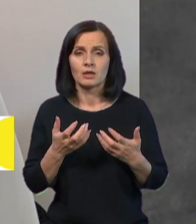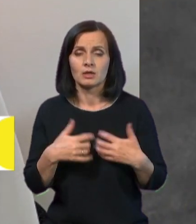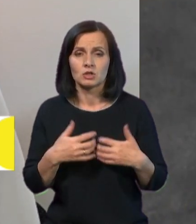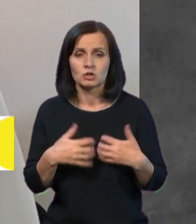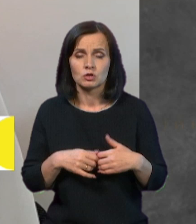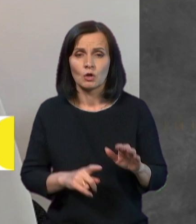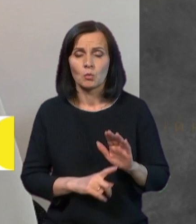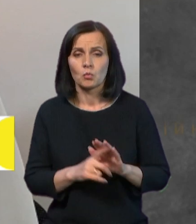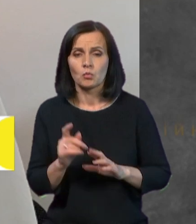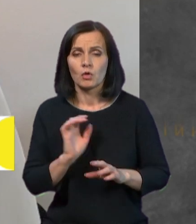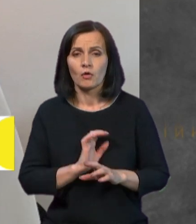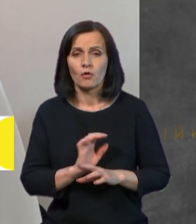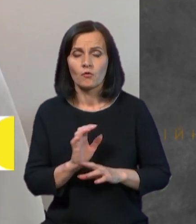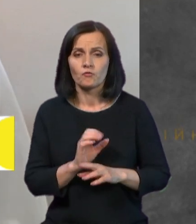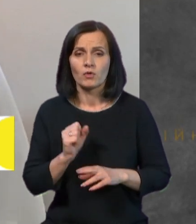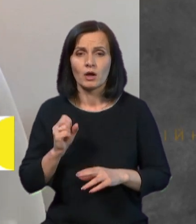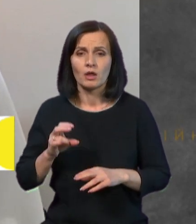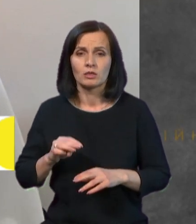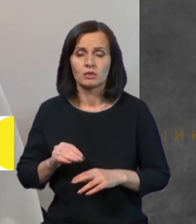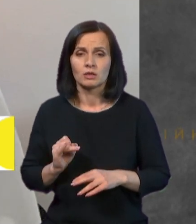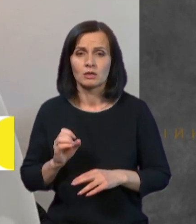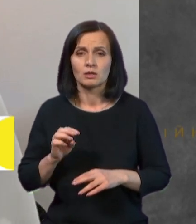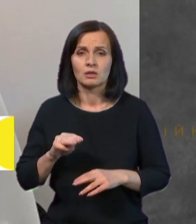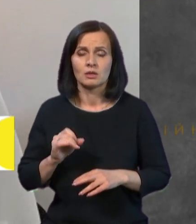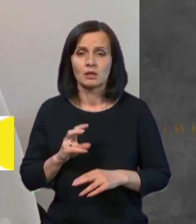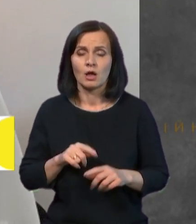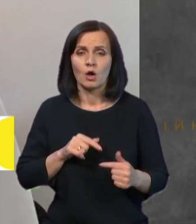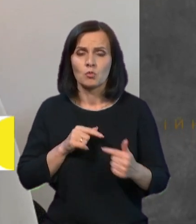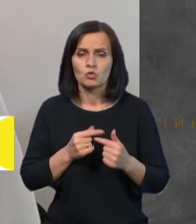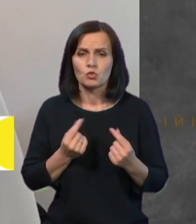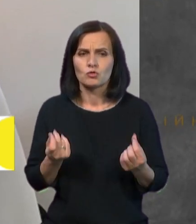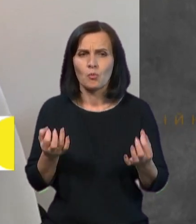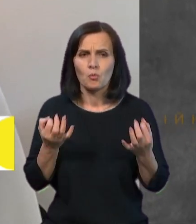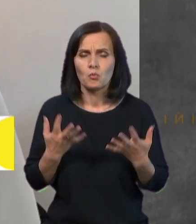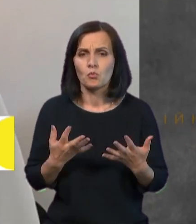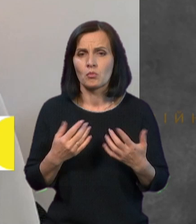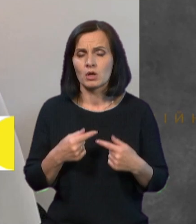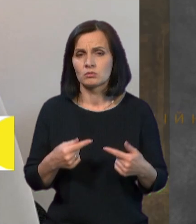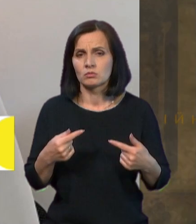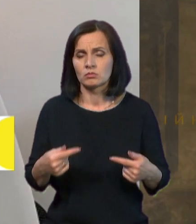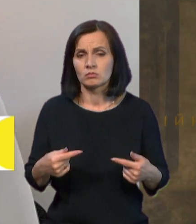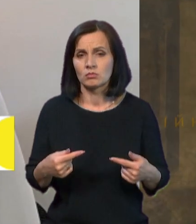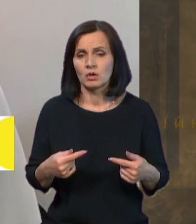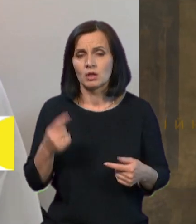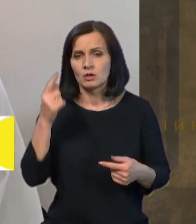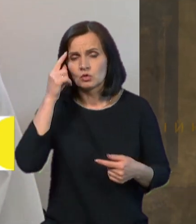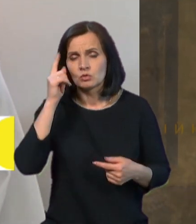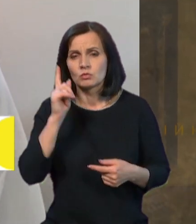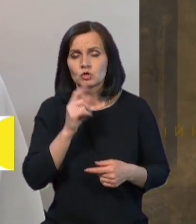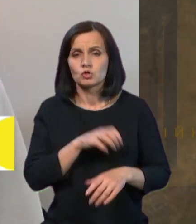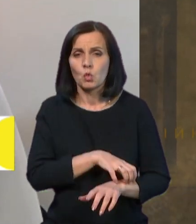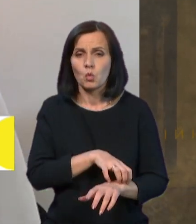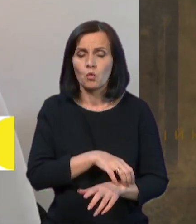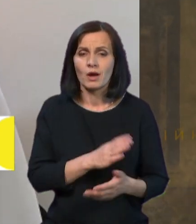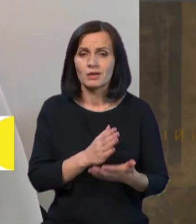антитіла проти звичайних речовин. Тобто, теорія того, що алергія